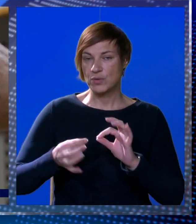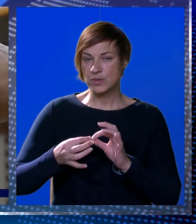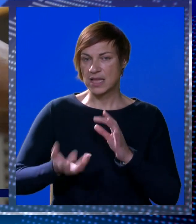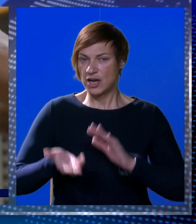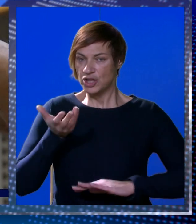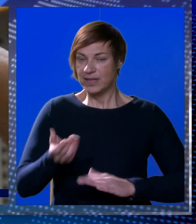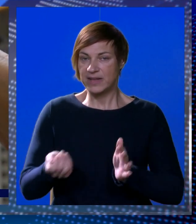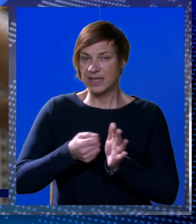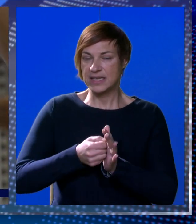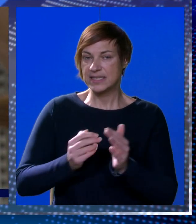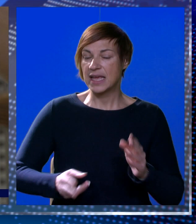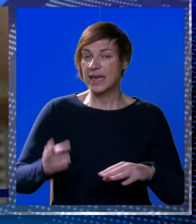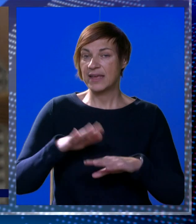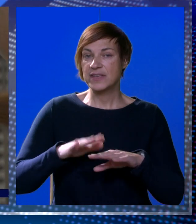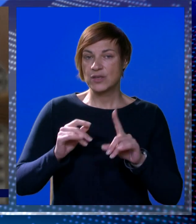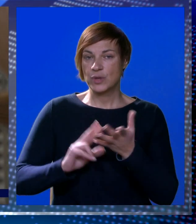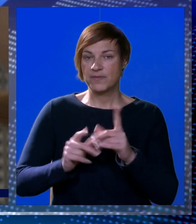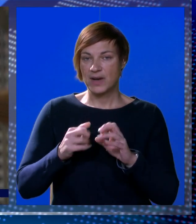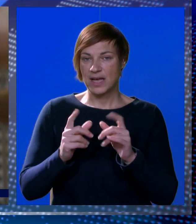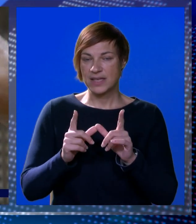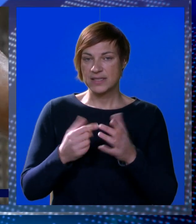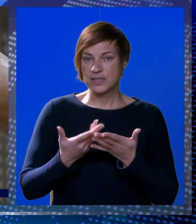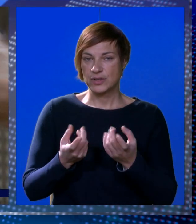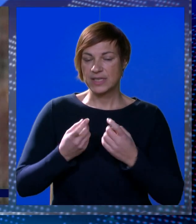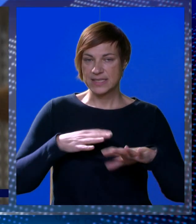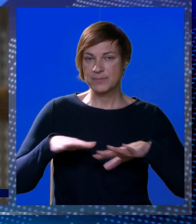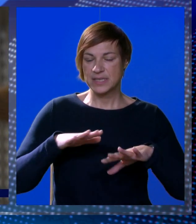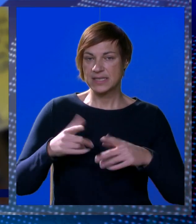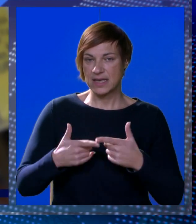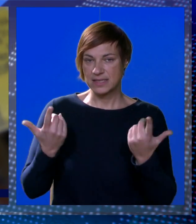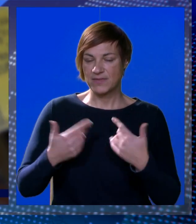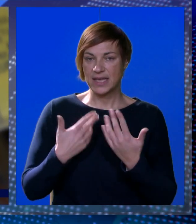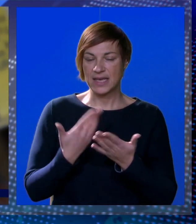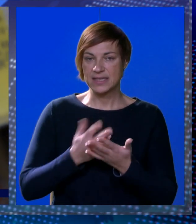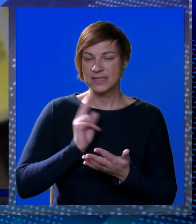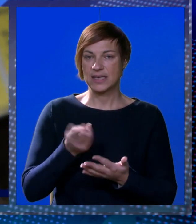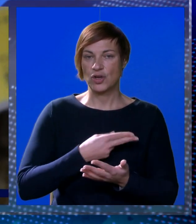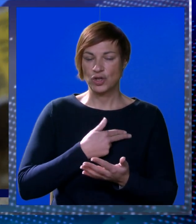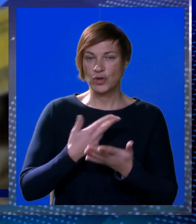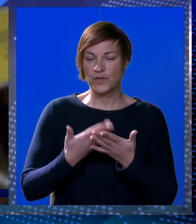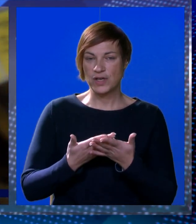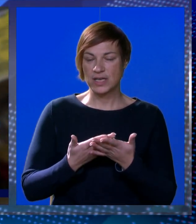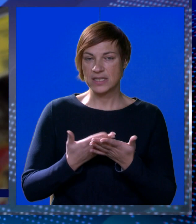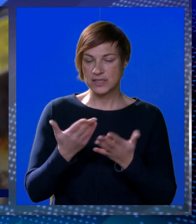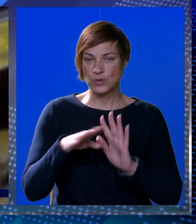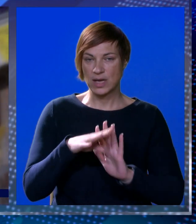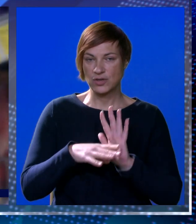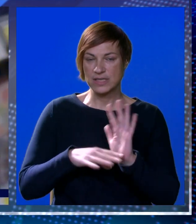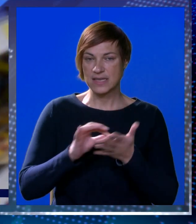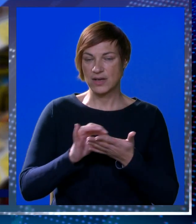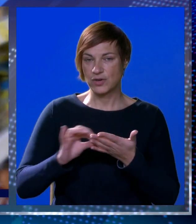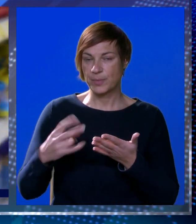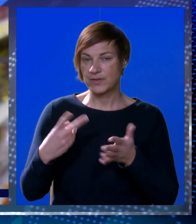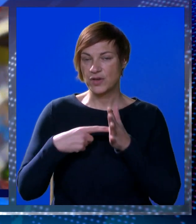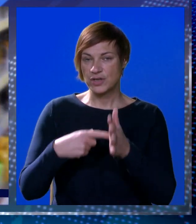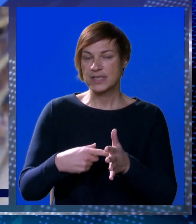uz stalno divljanje cijena i visoku stopu inflacije. Iz ministarstva vrlo jasni. Odgovorili su im kako je zakonom